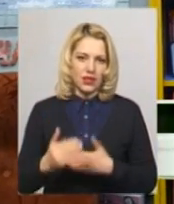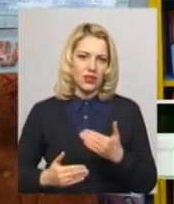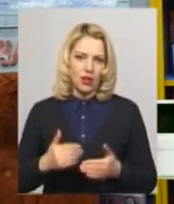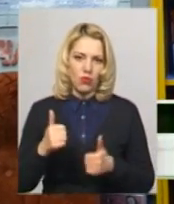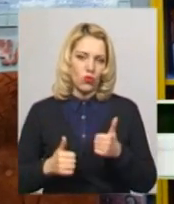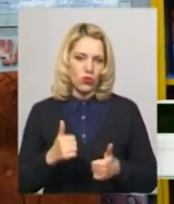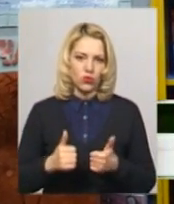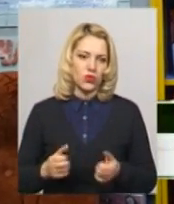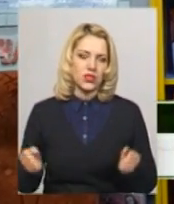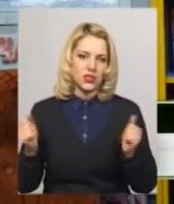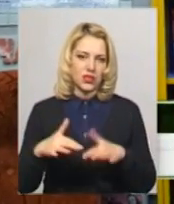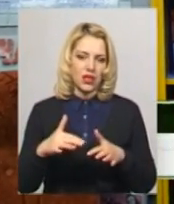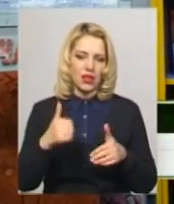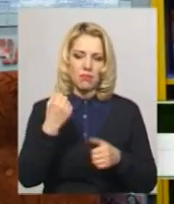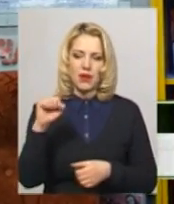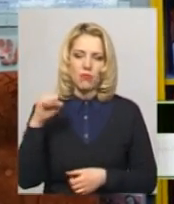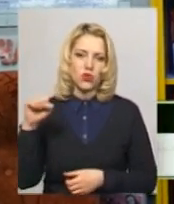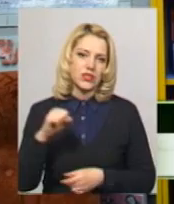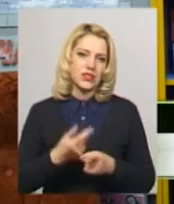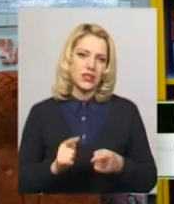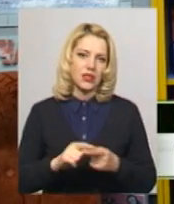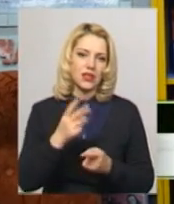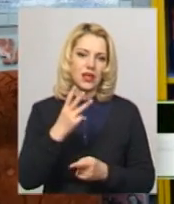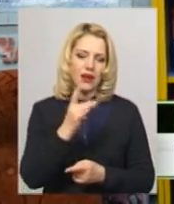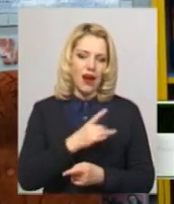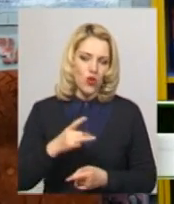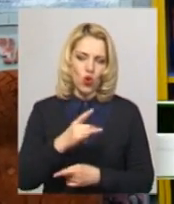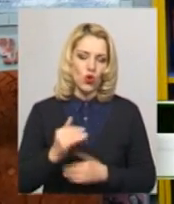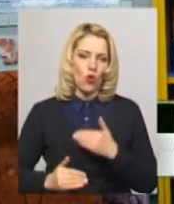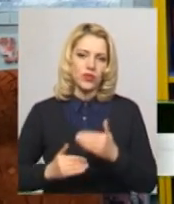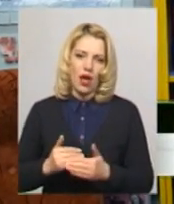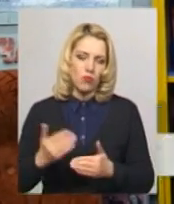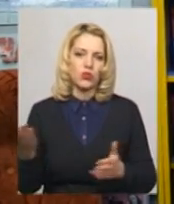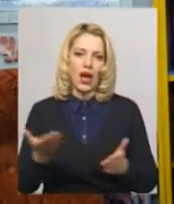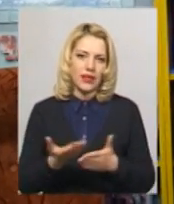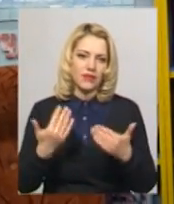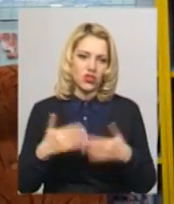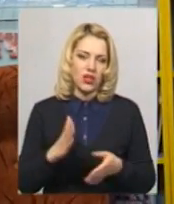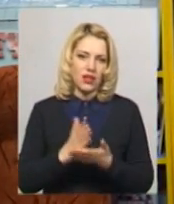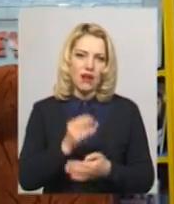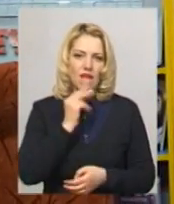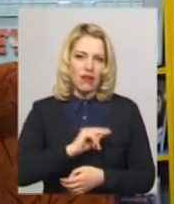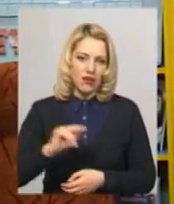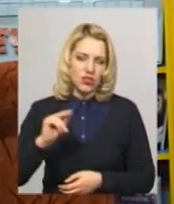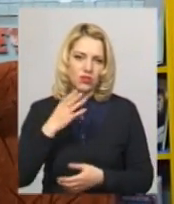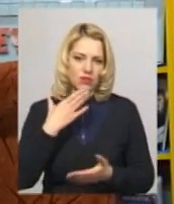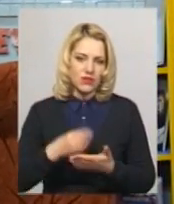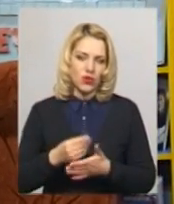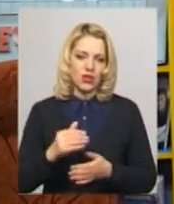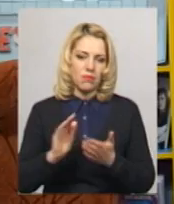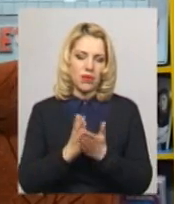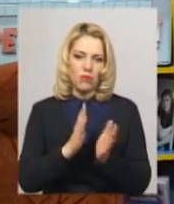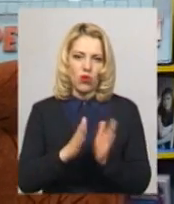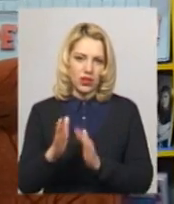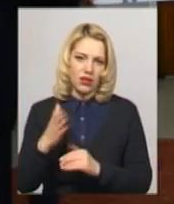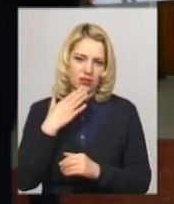'їхалися переможці районного етапу, які вже є кращими у своїх бібліотеках,